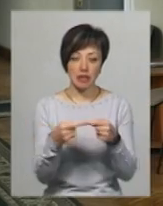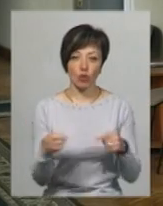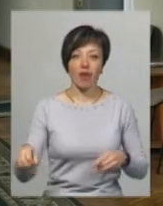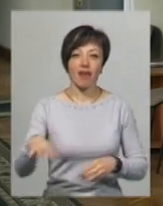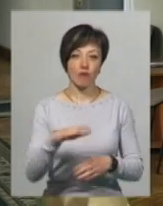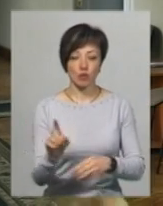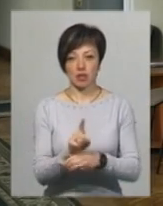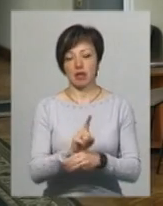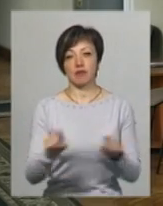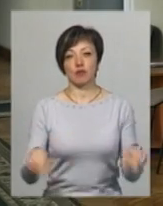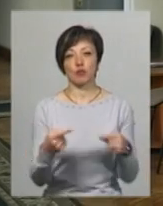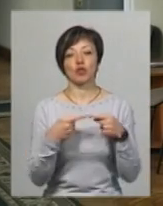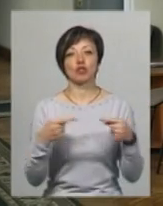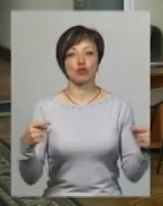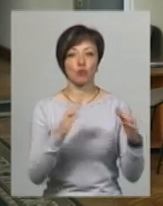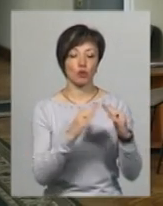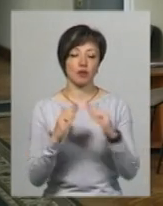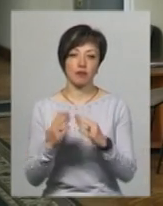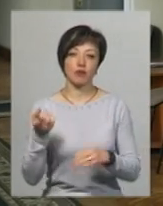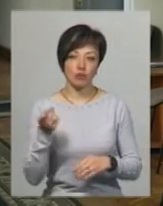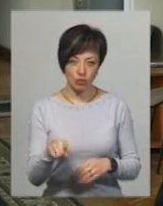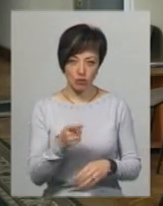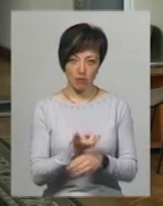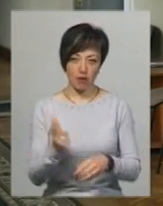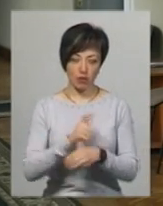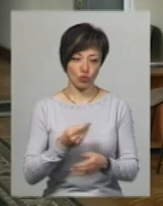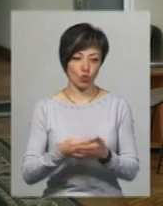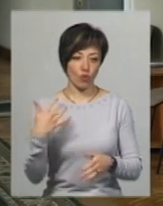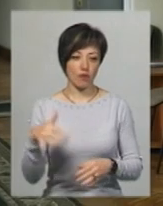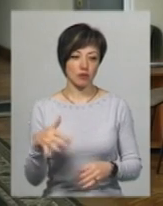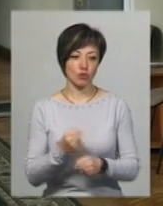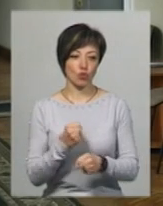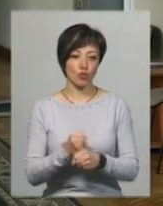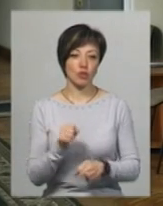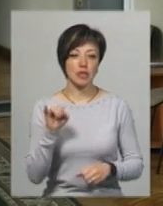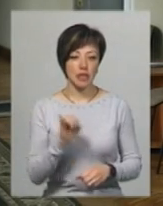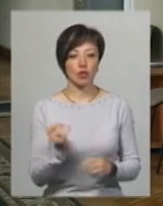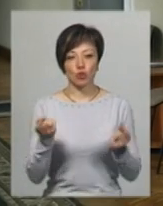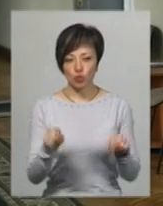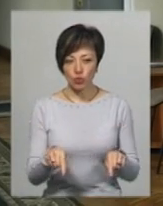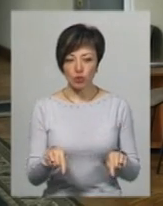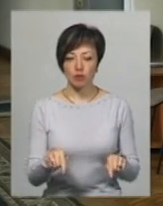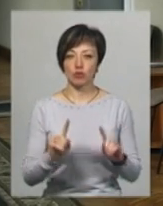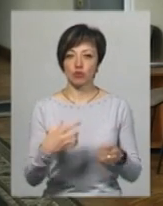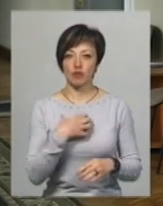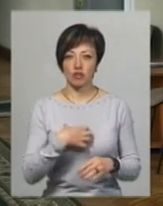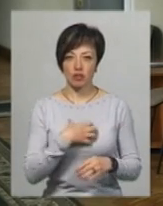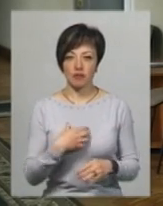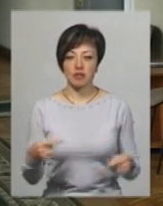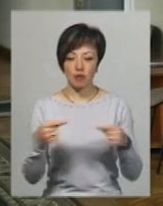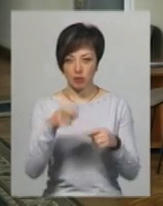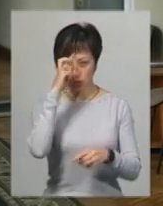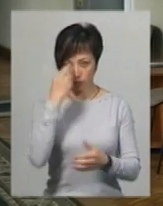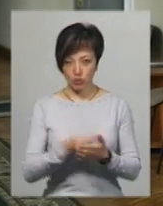стандартів, відновлення інших будівель, то вже набагато дороговартість нічні роботи. І тут якраз дуже важливий саме